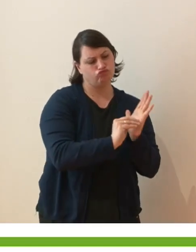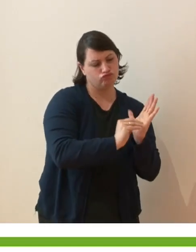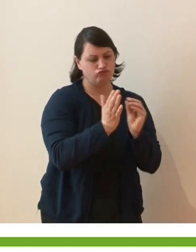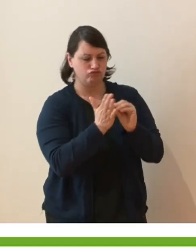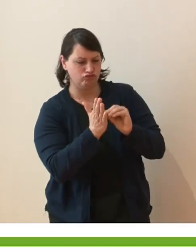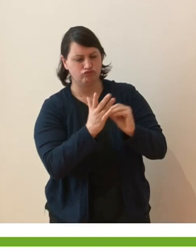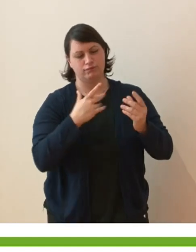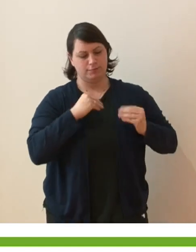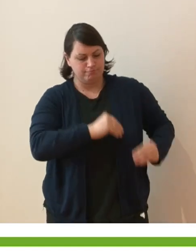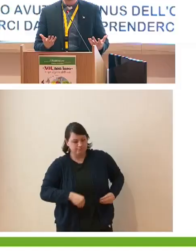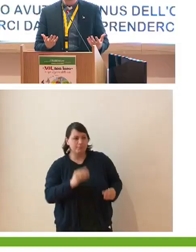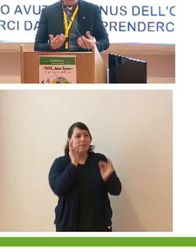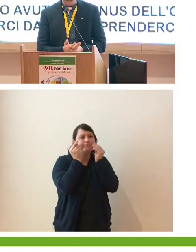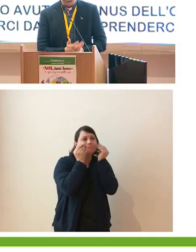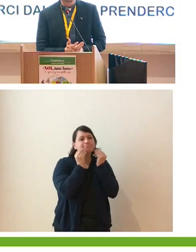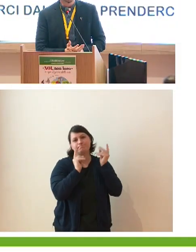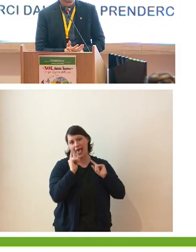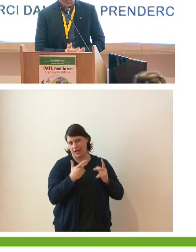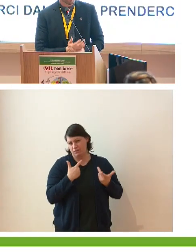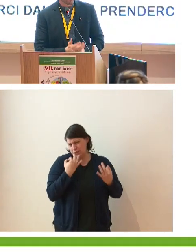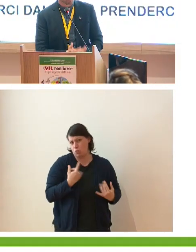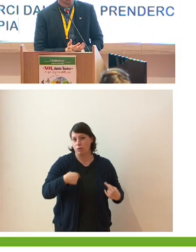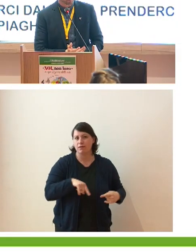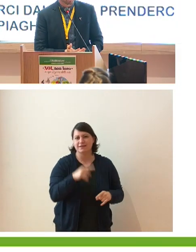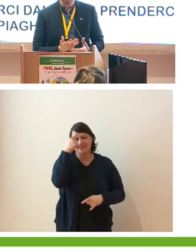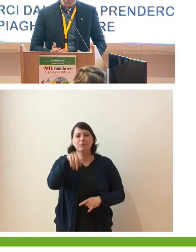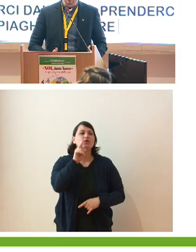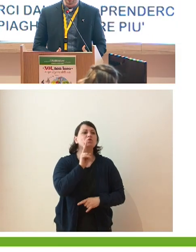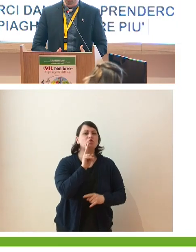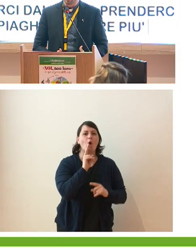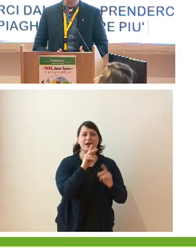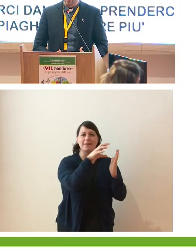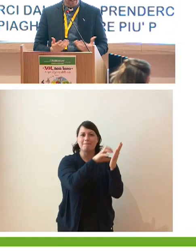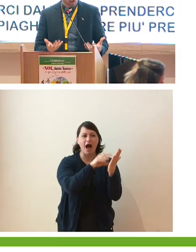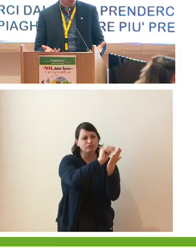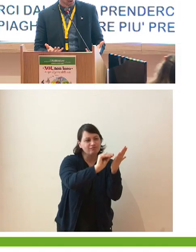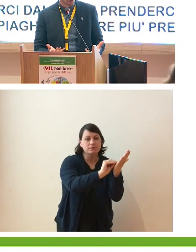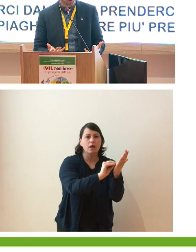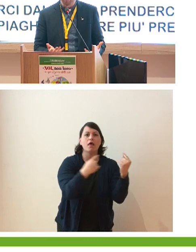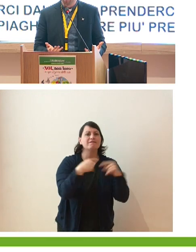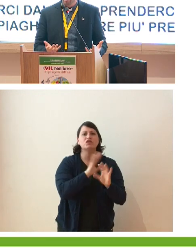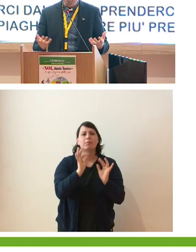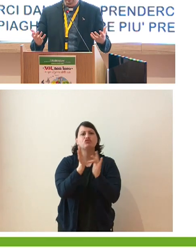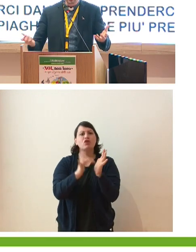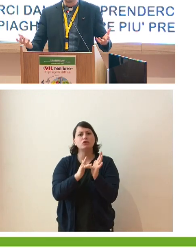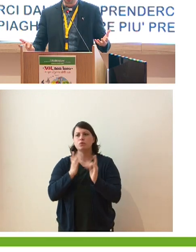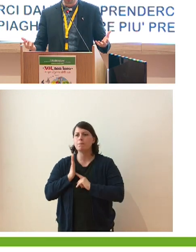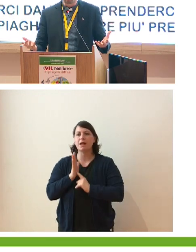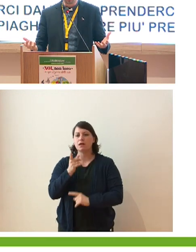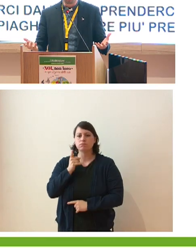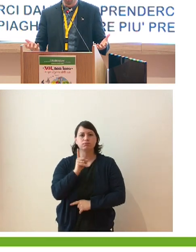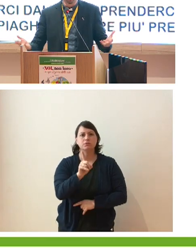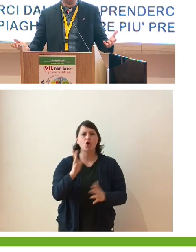immaginette. E perché il risorto si presenta con le piaghe e non solo, ma le